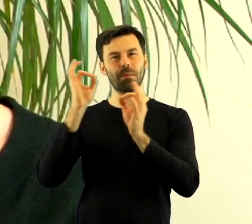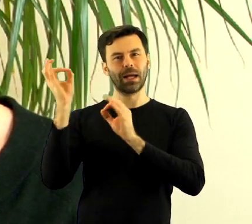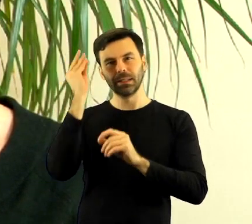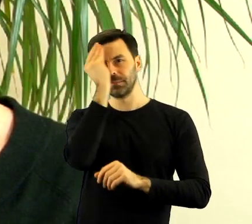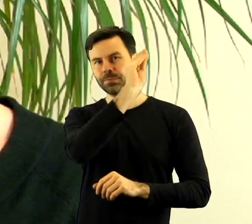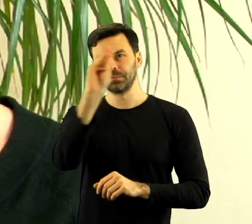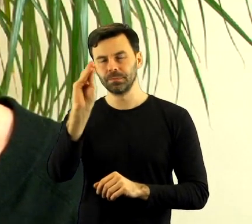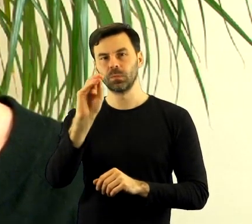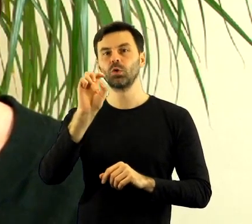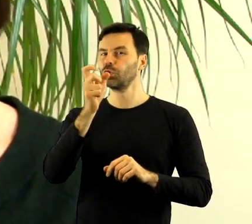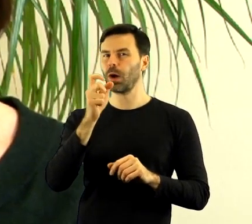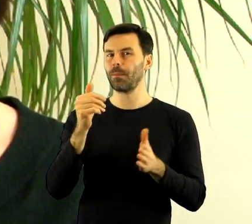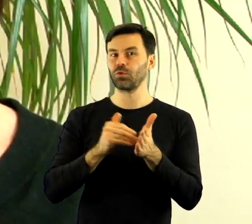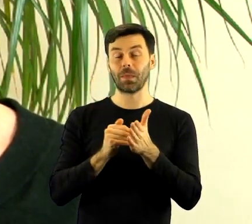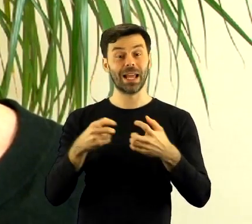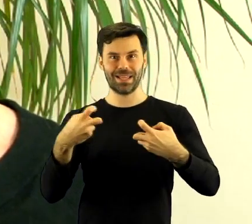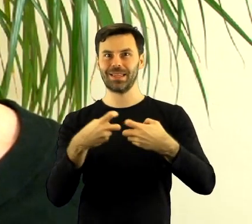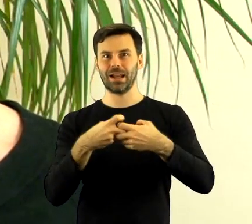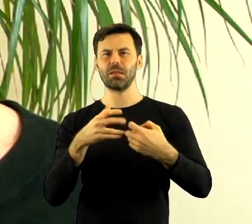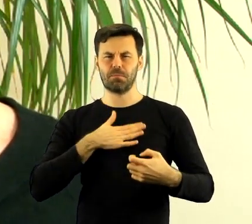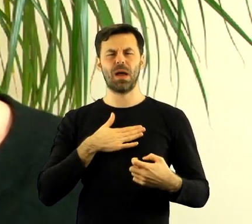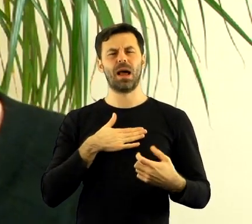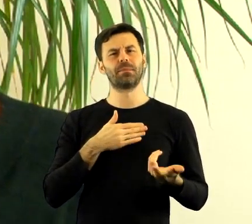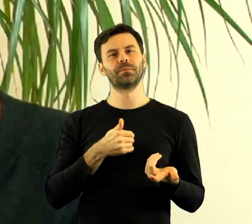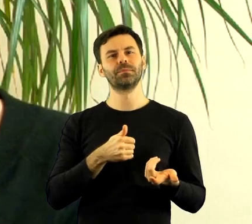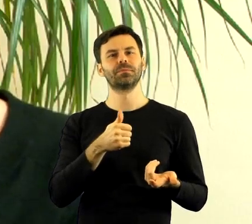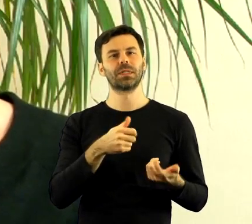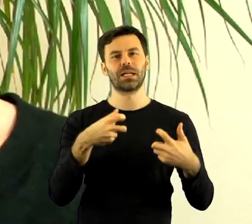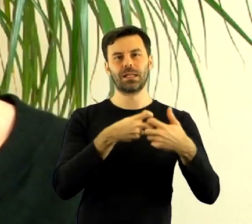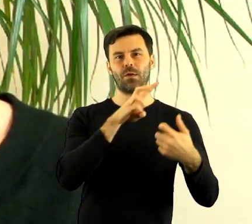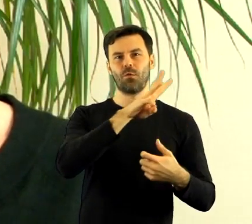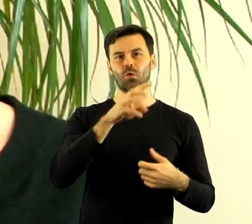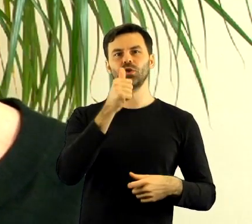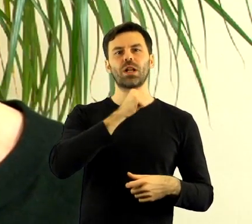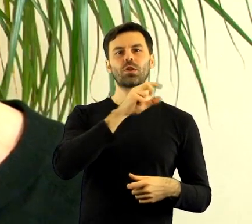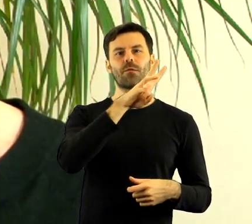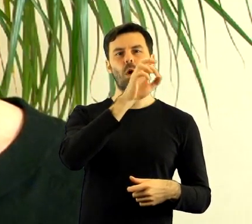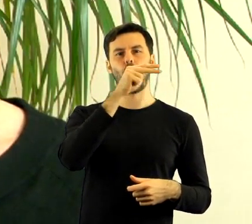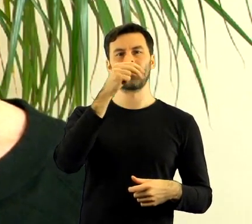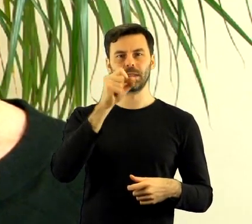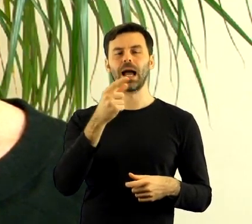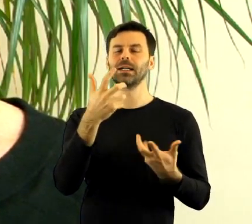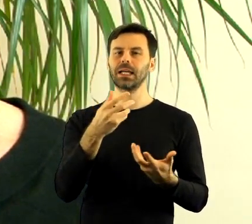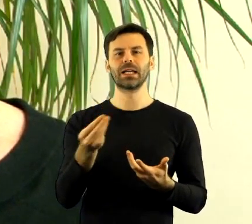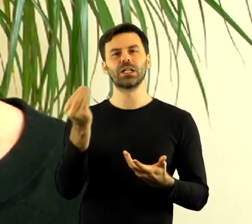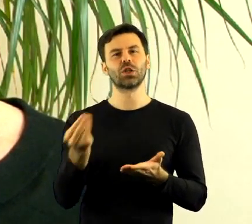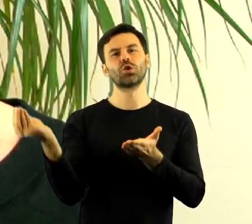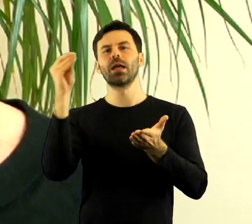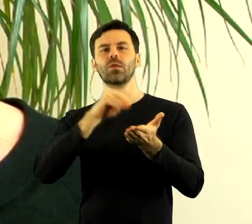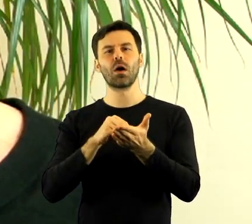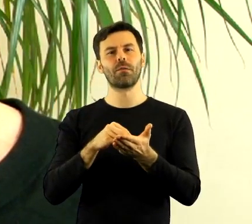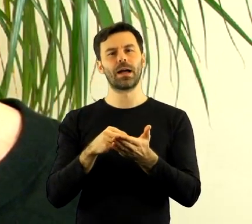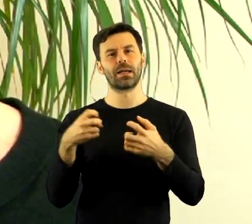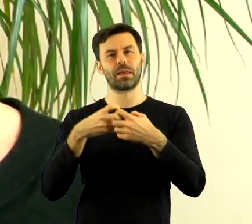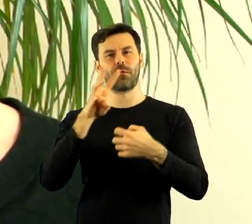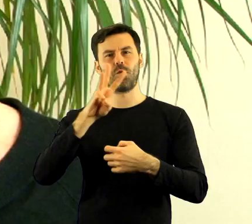Chcemy wykorzystać do tego internet, chociaż my już mamy stronę jako Zielonowłomin, ale ja chcę odrębną jakby stronę, która będzie monitorowała.